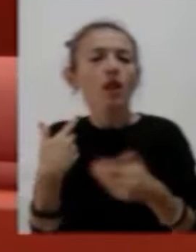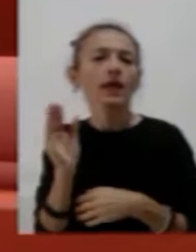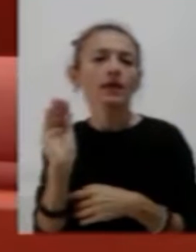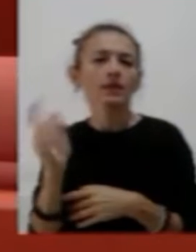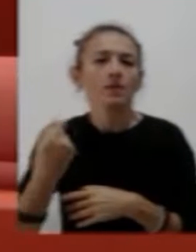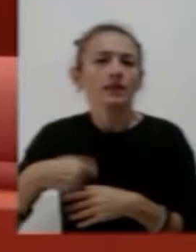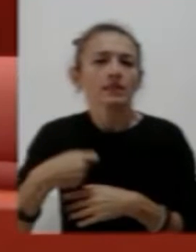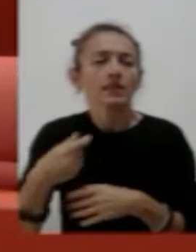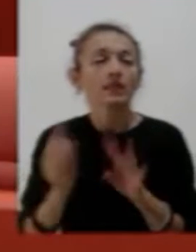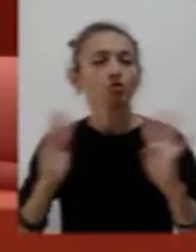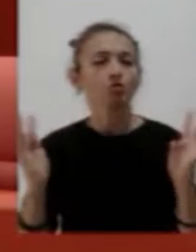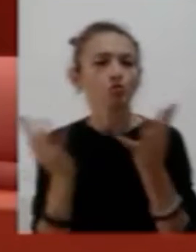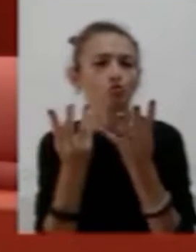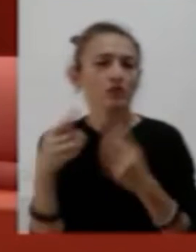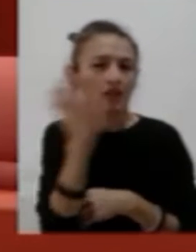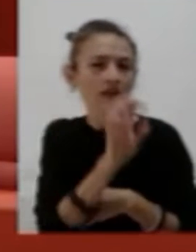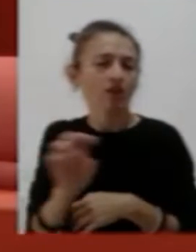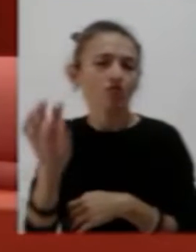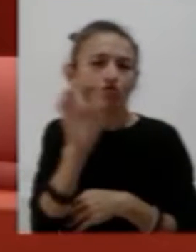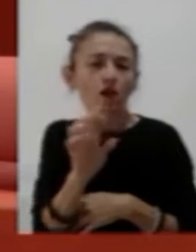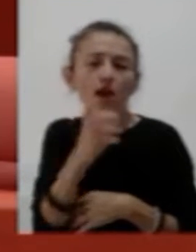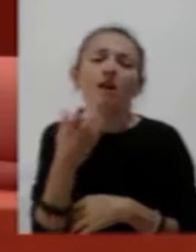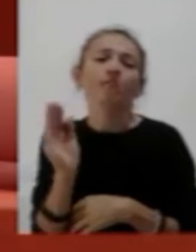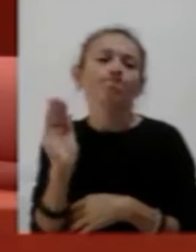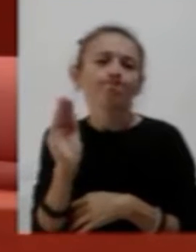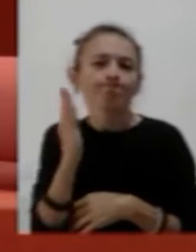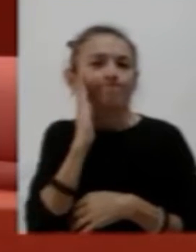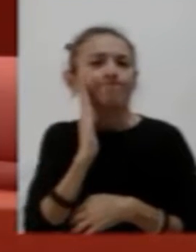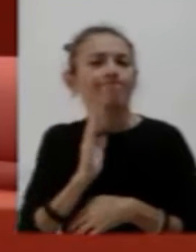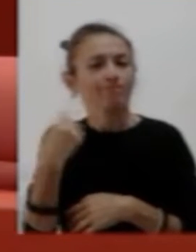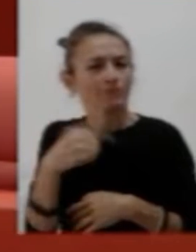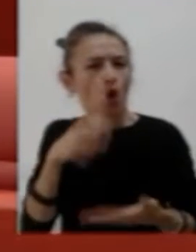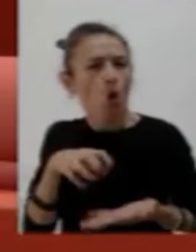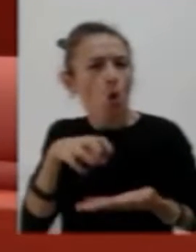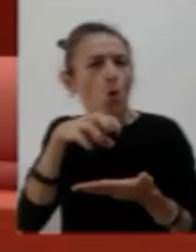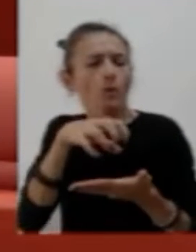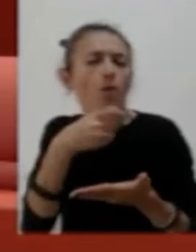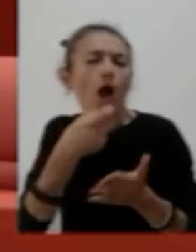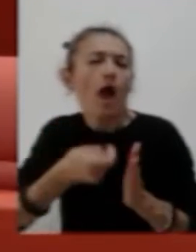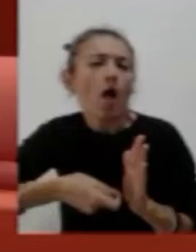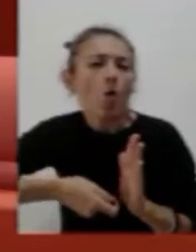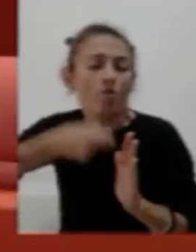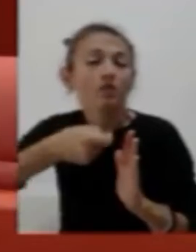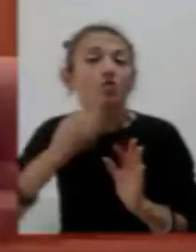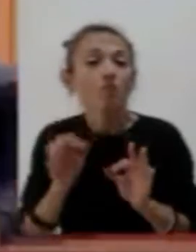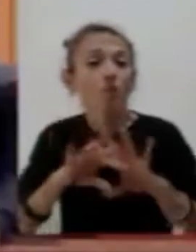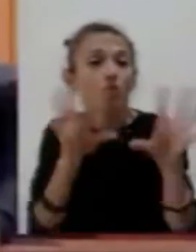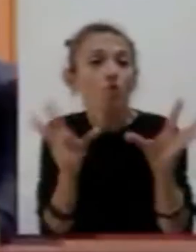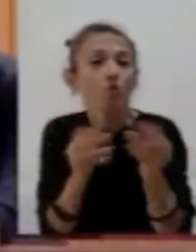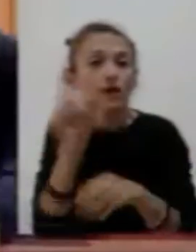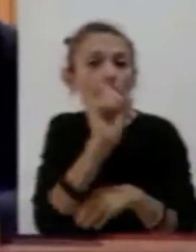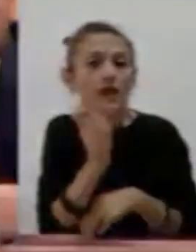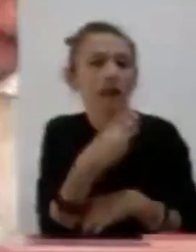aumento di questo contributo, come richiesto dall'Unione italiana dei ciechi e degli ipovedenti. Grazie.